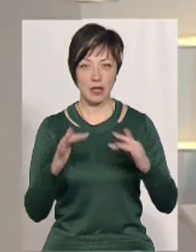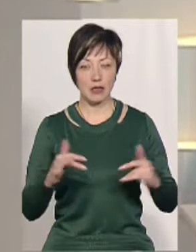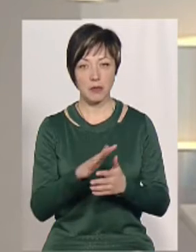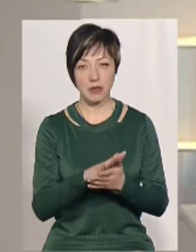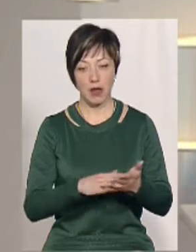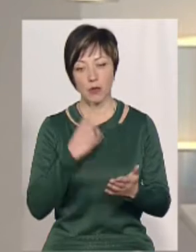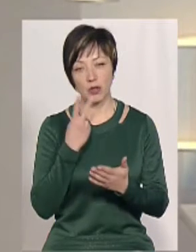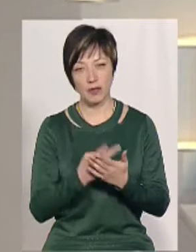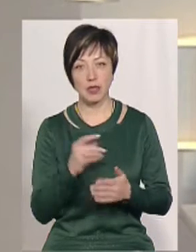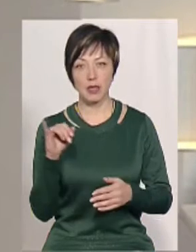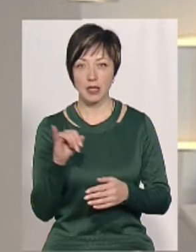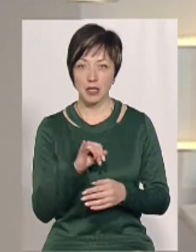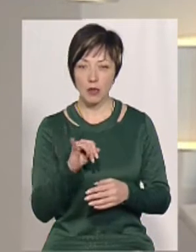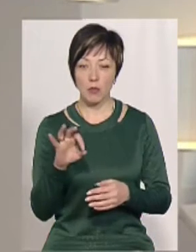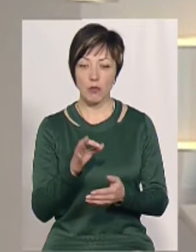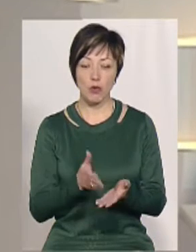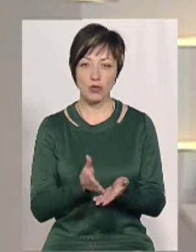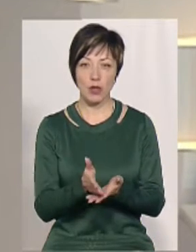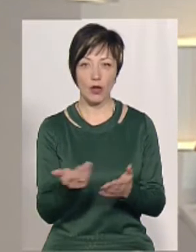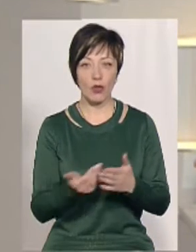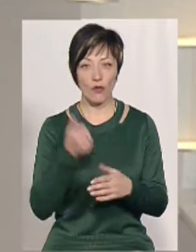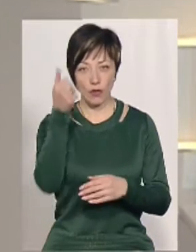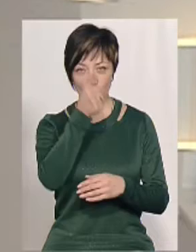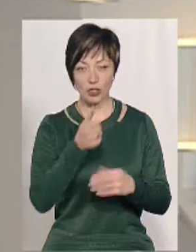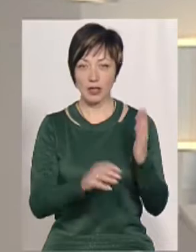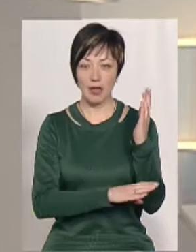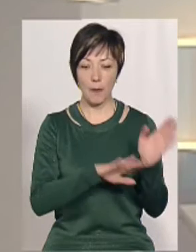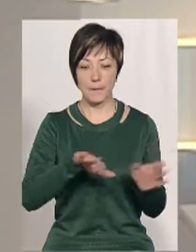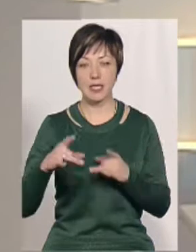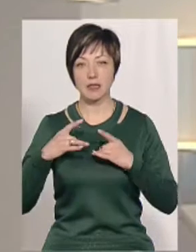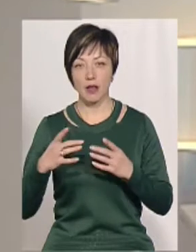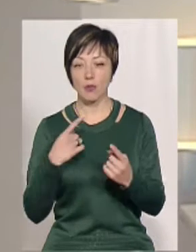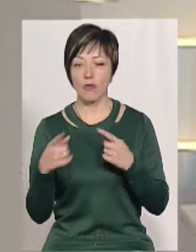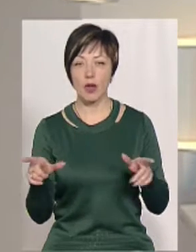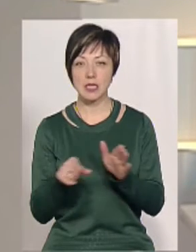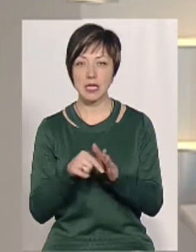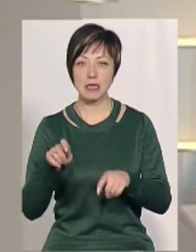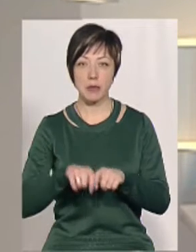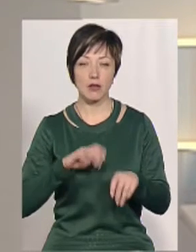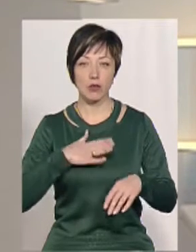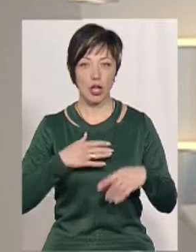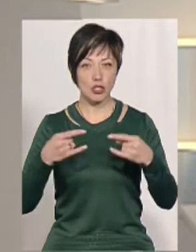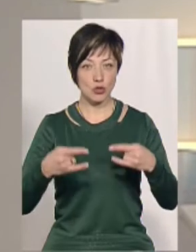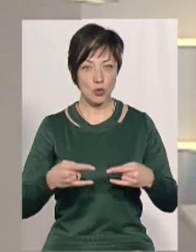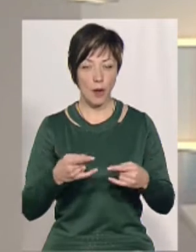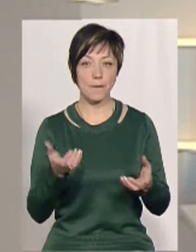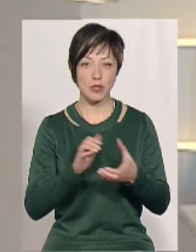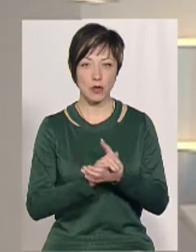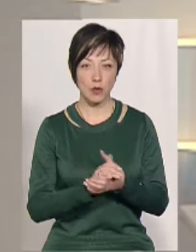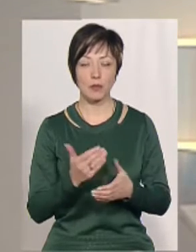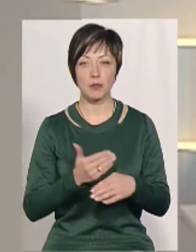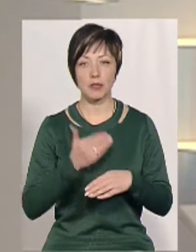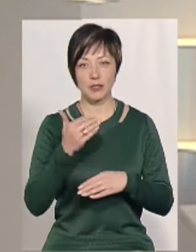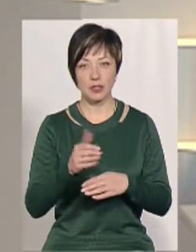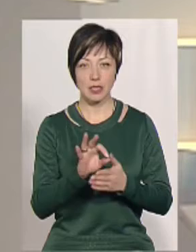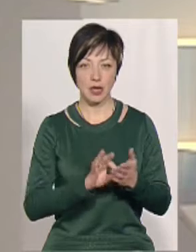далі. Подивімося і про шлях новорічних дерев після святку говоримо з експертами в нашій студії. Але познайомлю